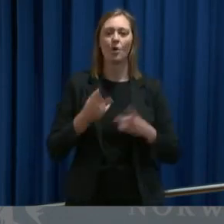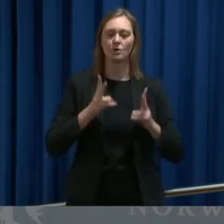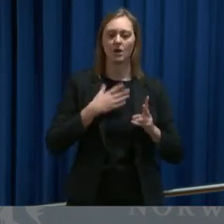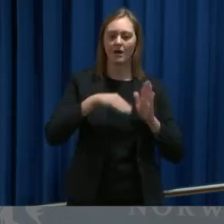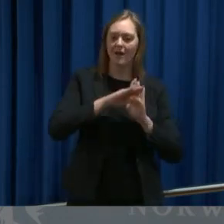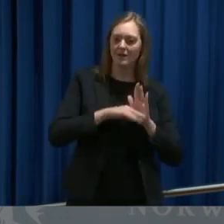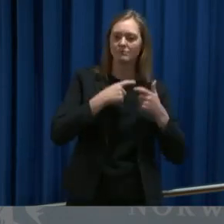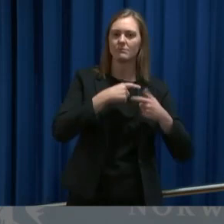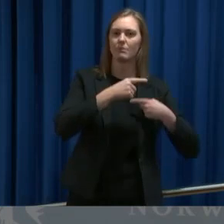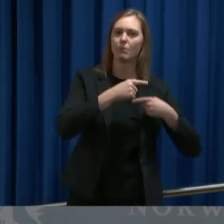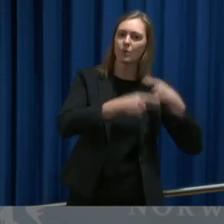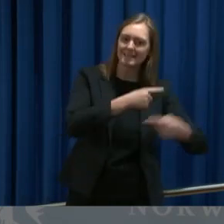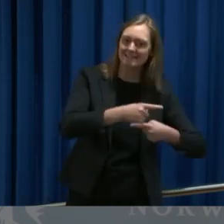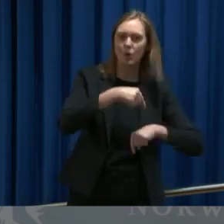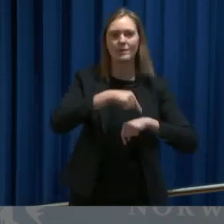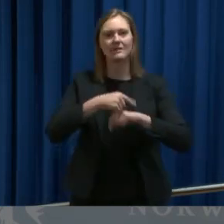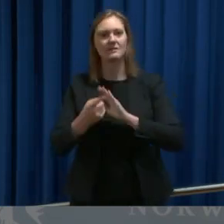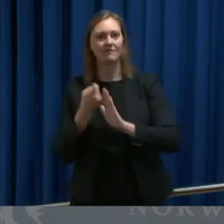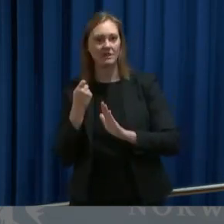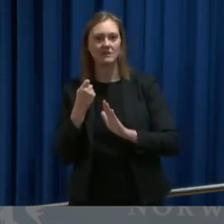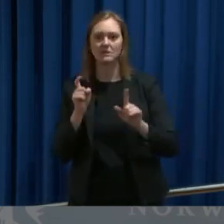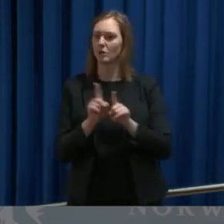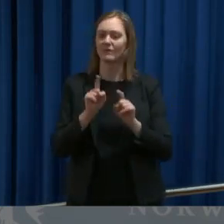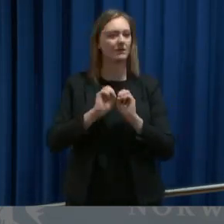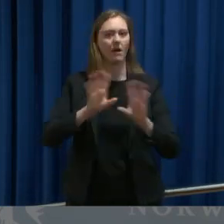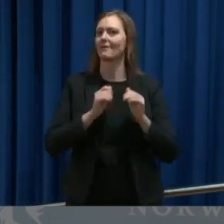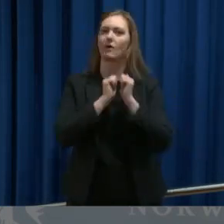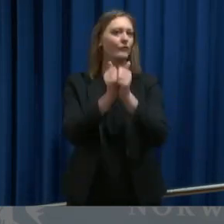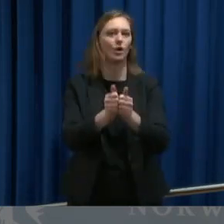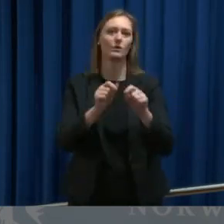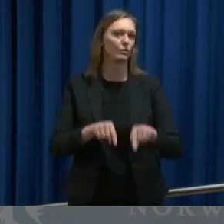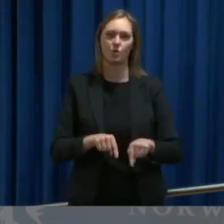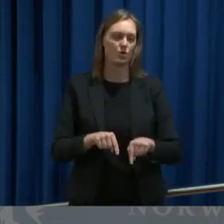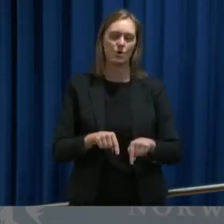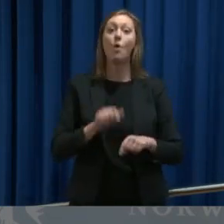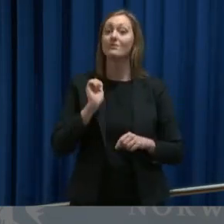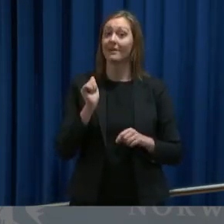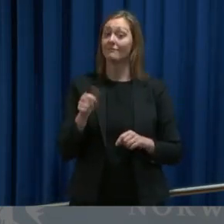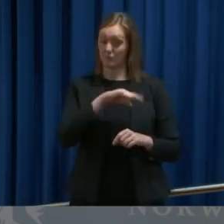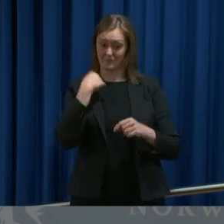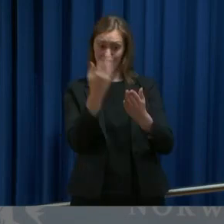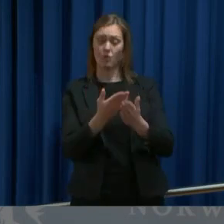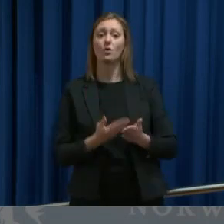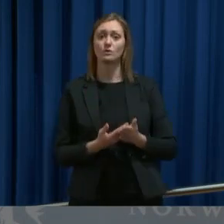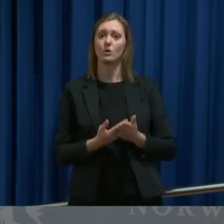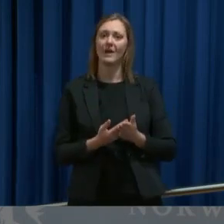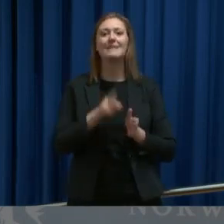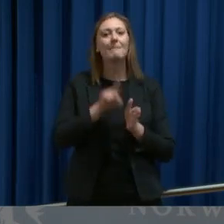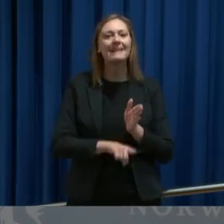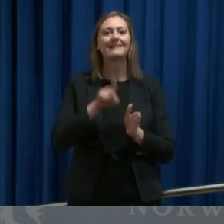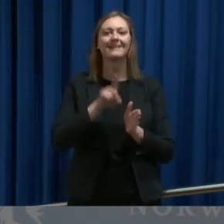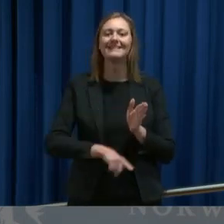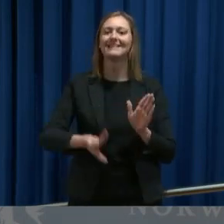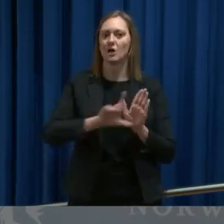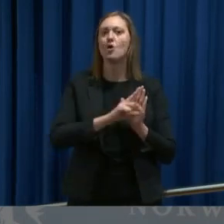prosesser med tidsfrister som vi ikke kommer til å greie å holde nå. Og derfor så foreslår vi denne midlertidige